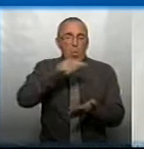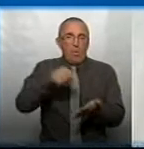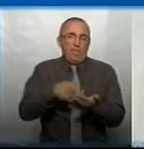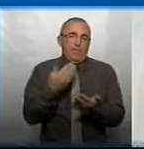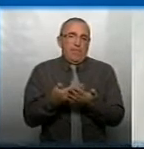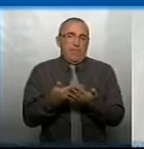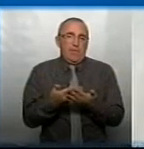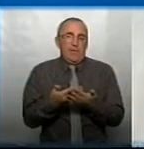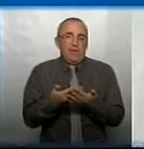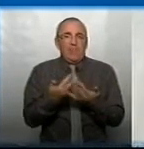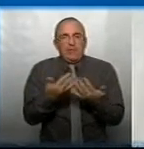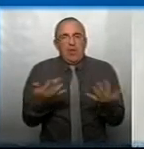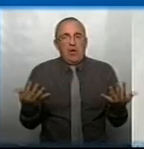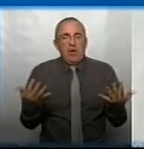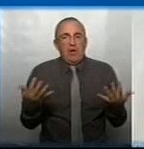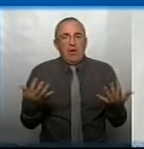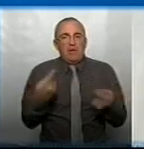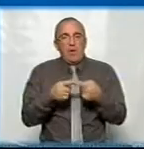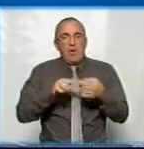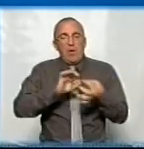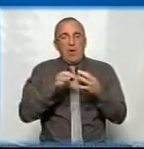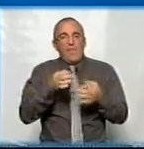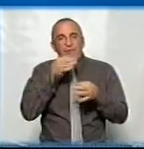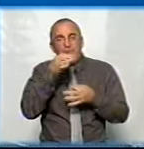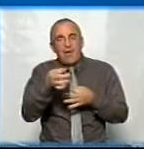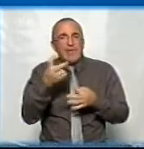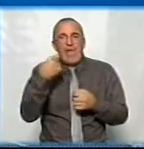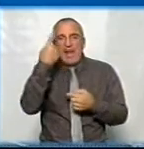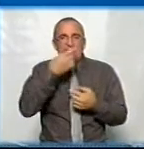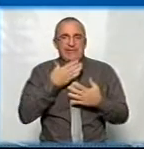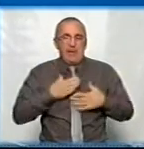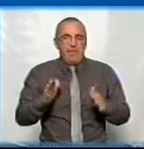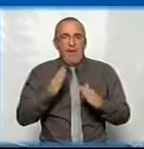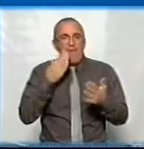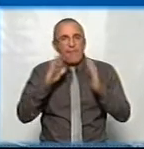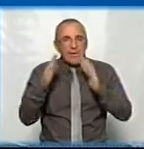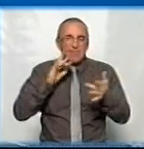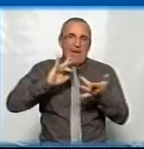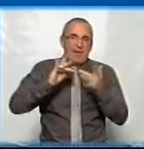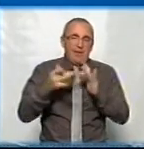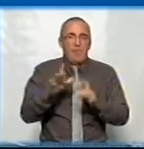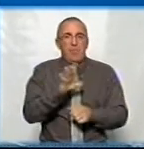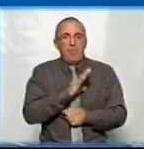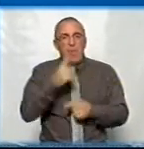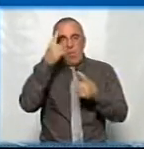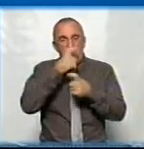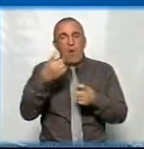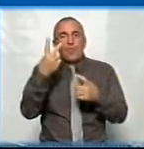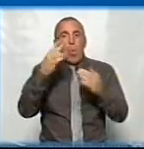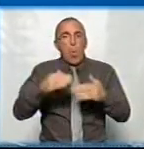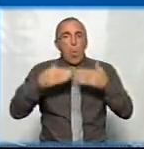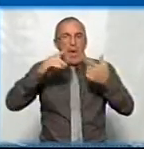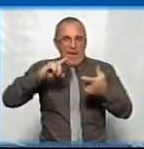такі всяческі по цьому поводу висказування нелицеприятні на Фейсбуці, в інтернеті, тому був об'явлено вторий етап.